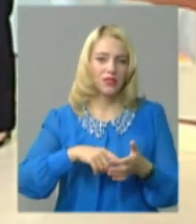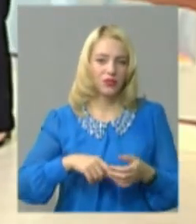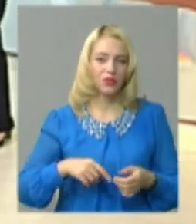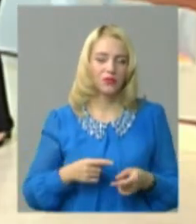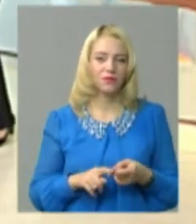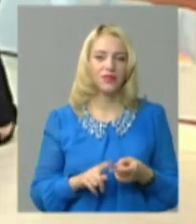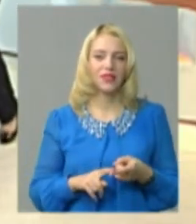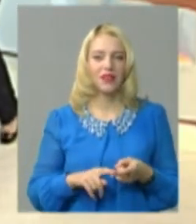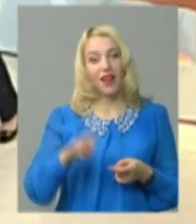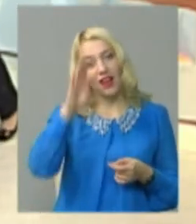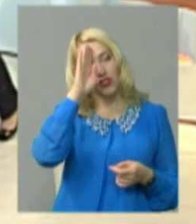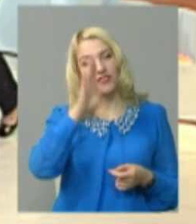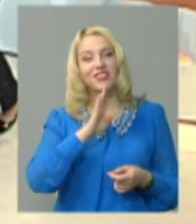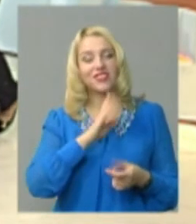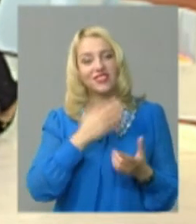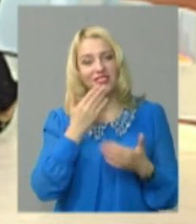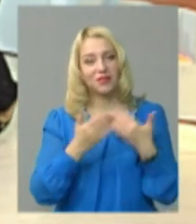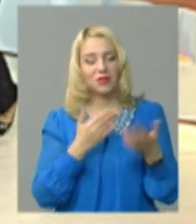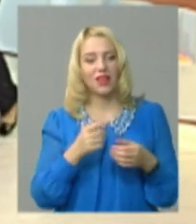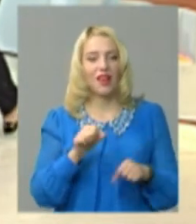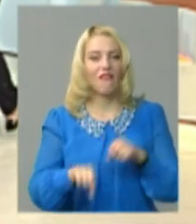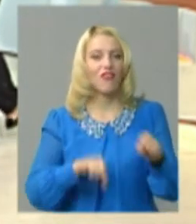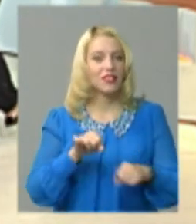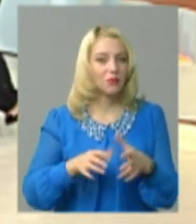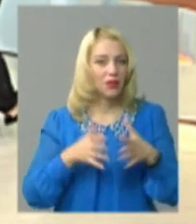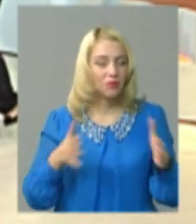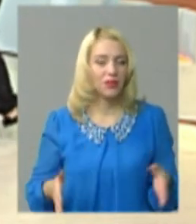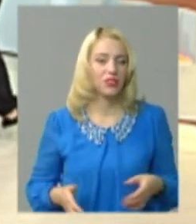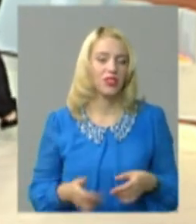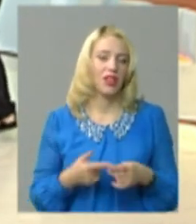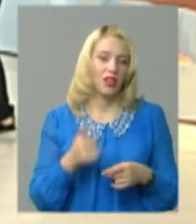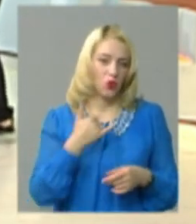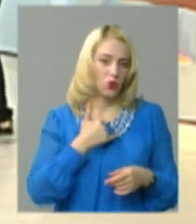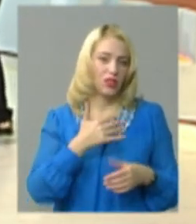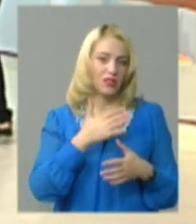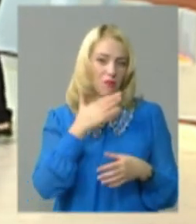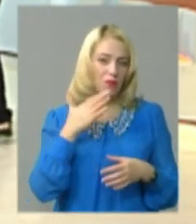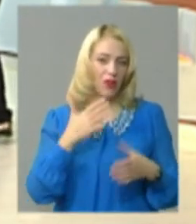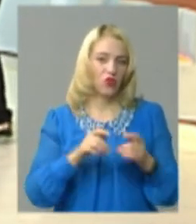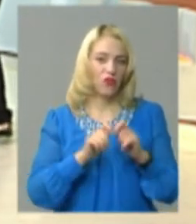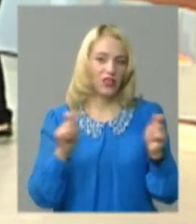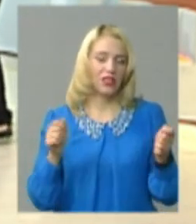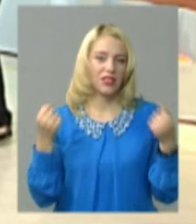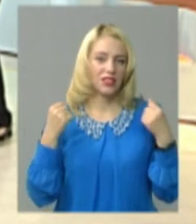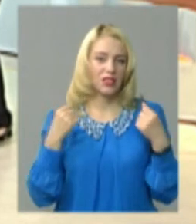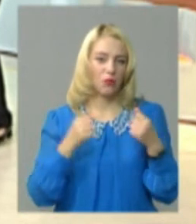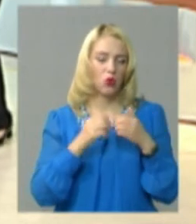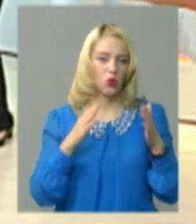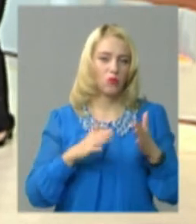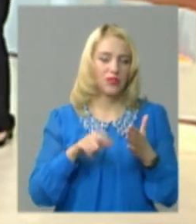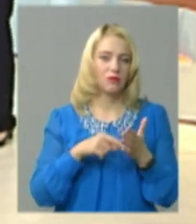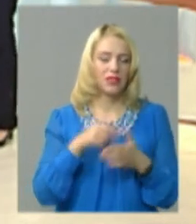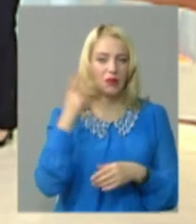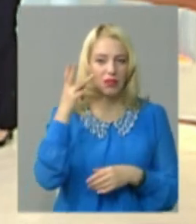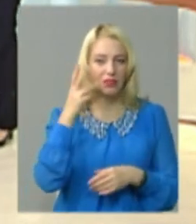Серед тих молодих чоловіки чи жінки більше? на велосипедах. Ну і в нас багато відкритих спорткомплексів в місті